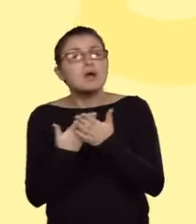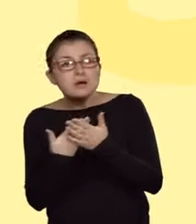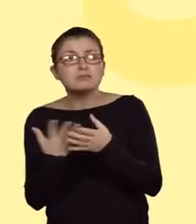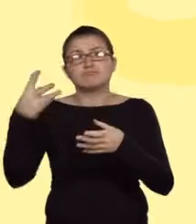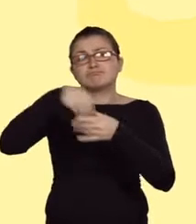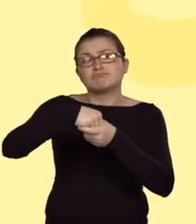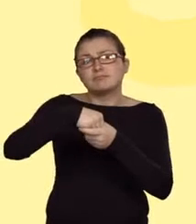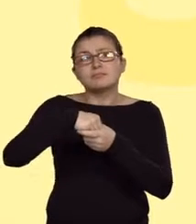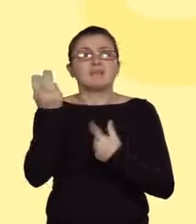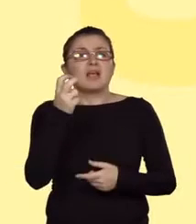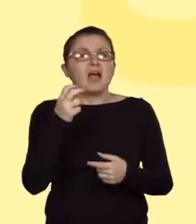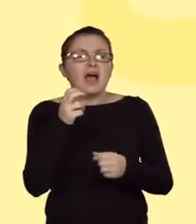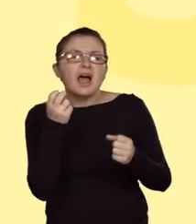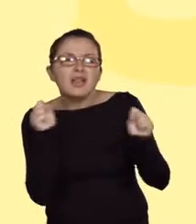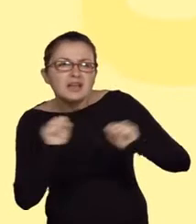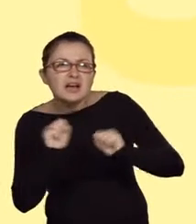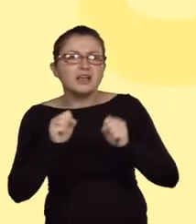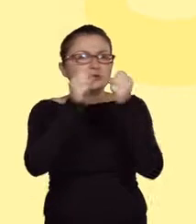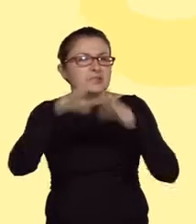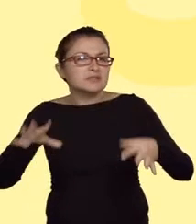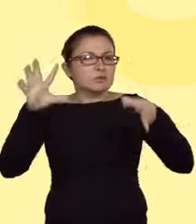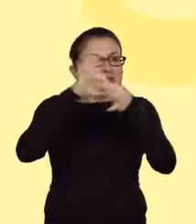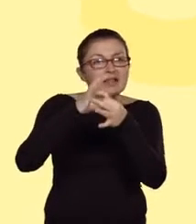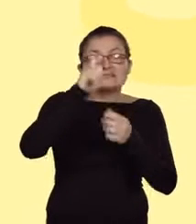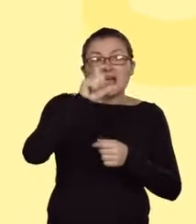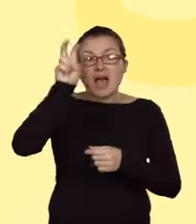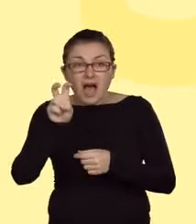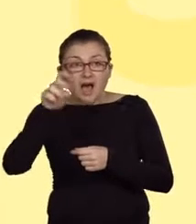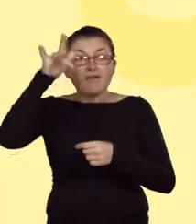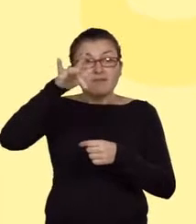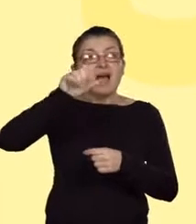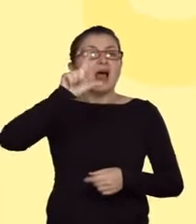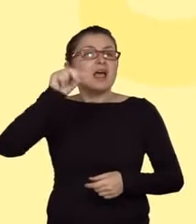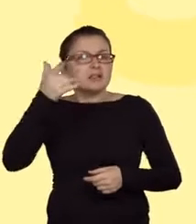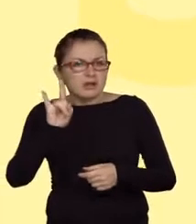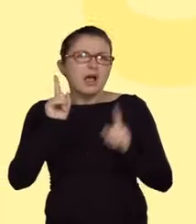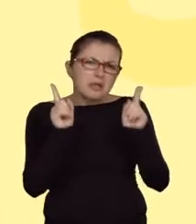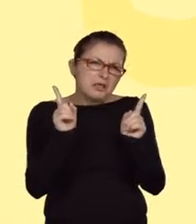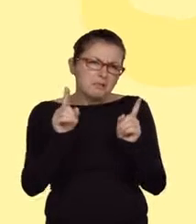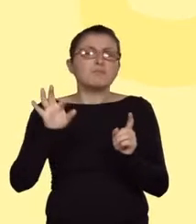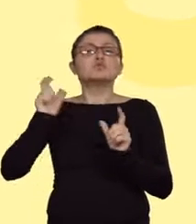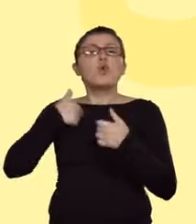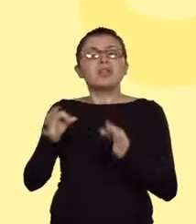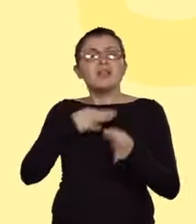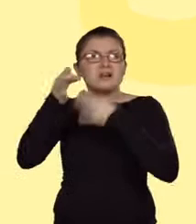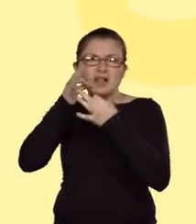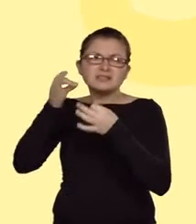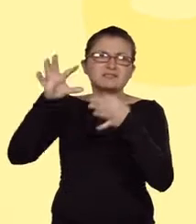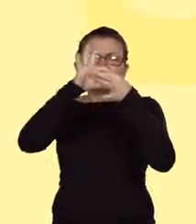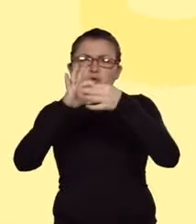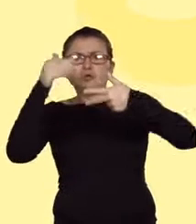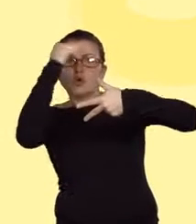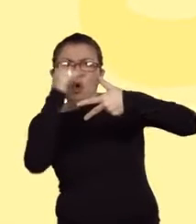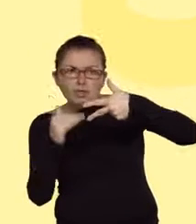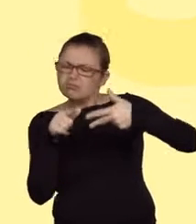CH w alkanach. Sformułowany jednak przez nas wniosek związany z rzędowością zupełnie wystarczy, aby